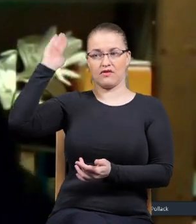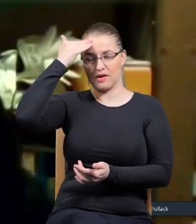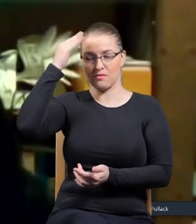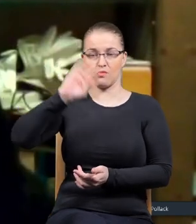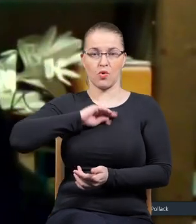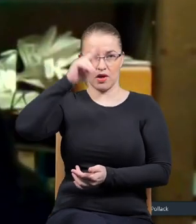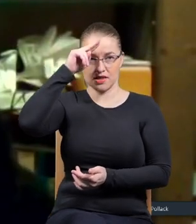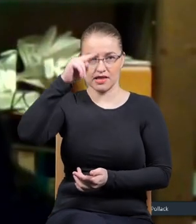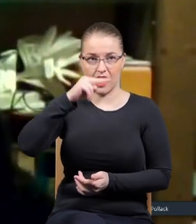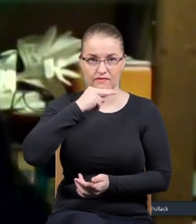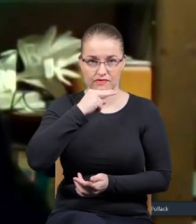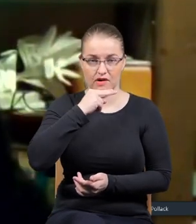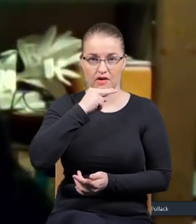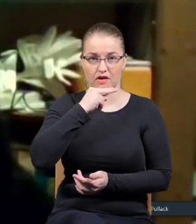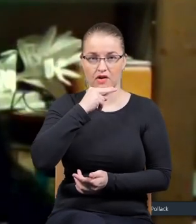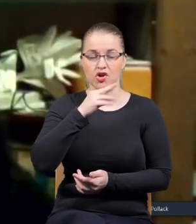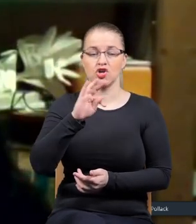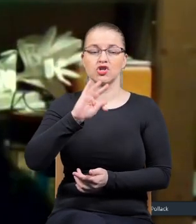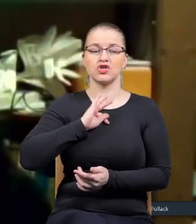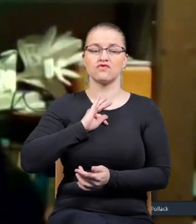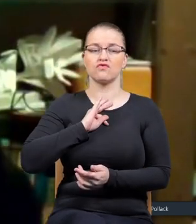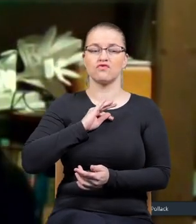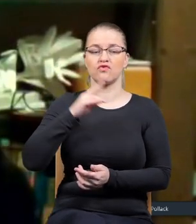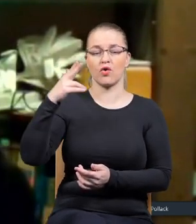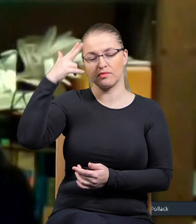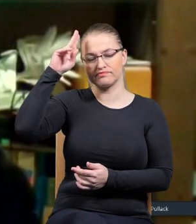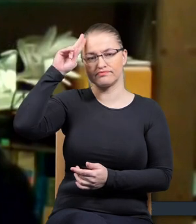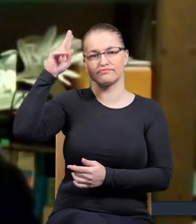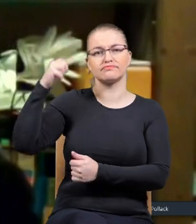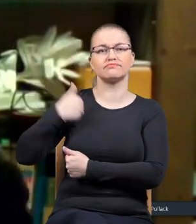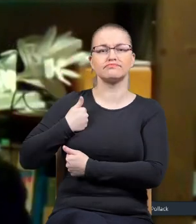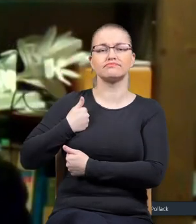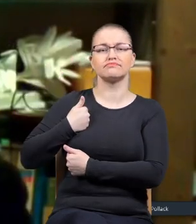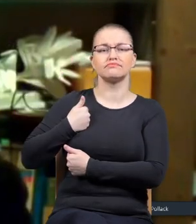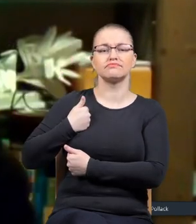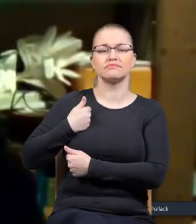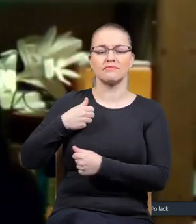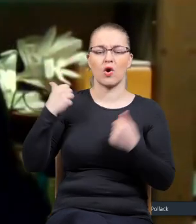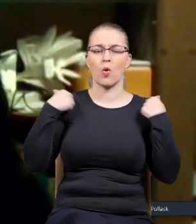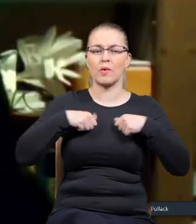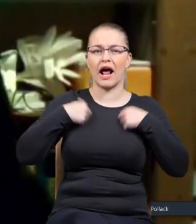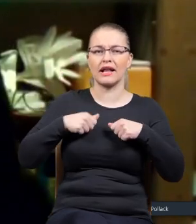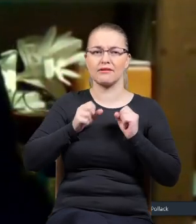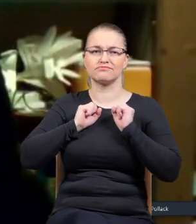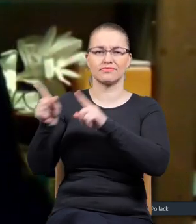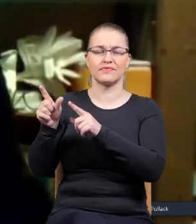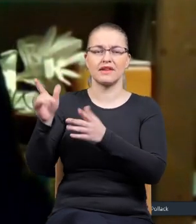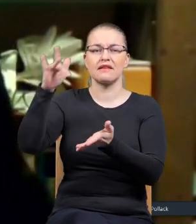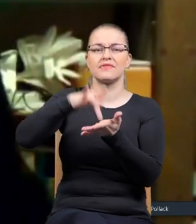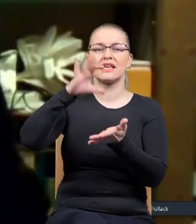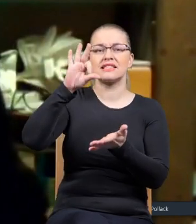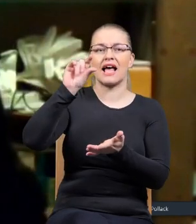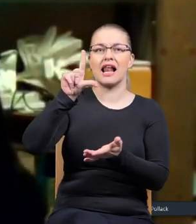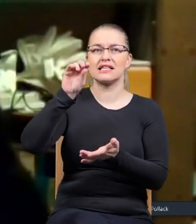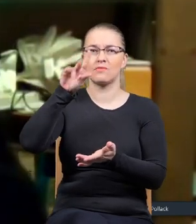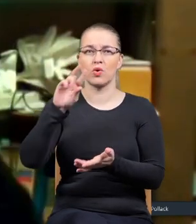mój ojczec pozbył się swojego munduru SS w Salzburgu. Pierwszy raz słyszałem się, w ogóle był w